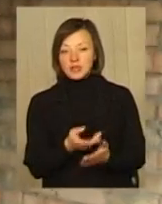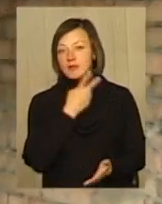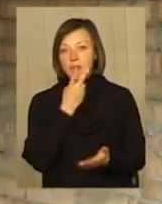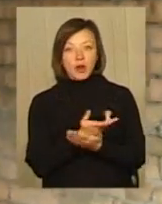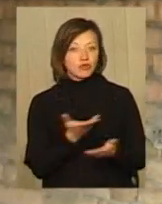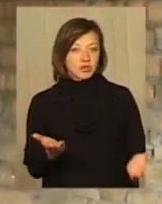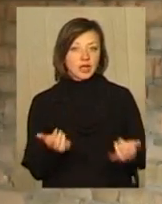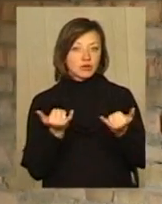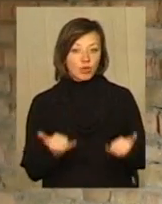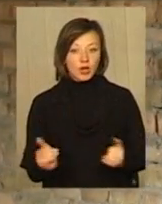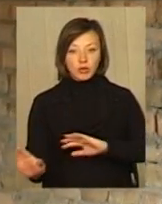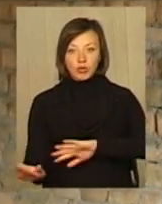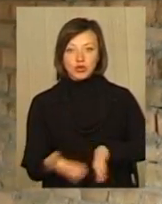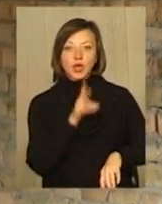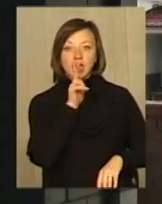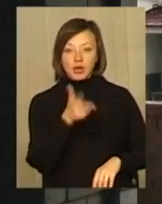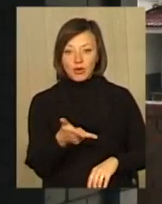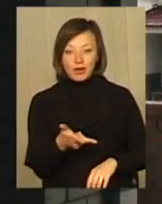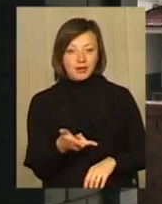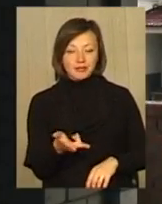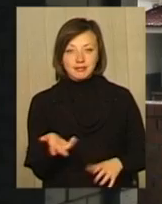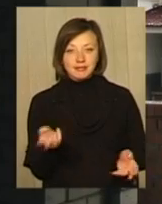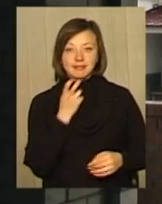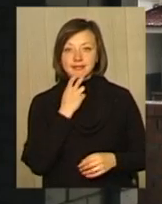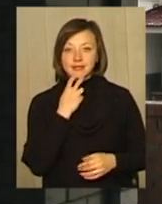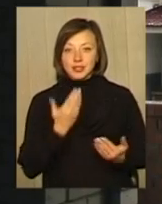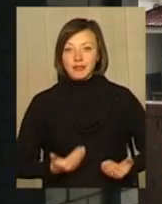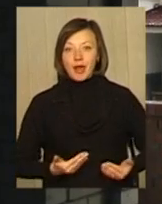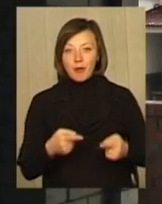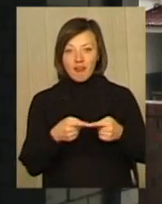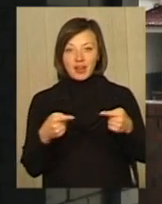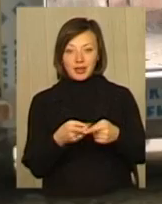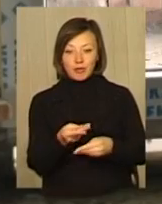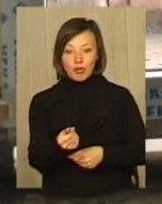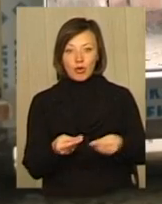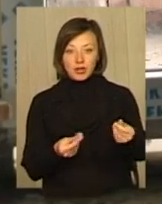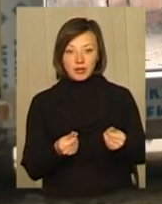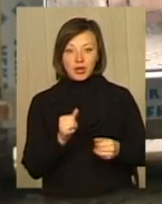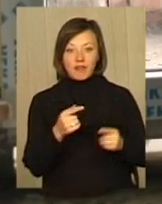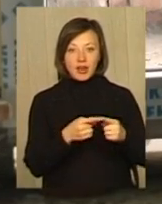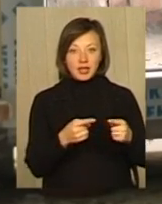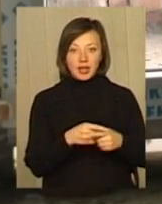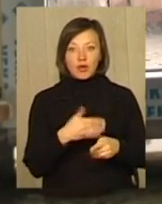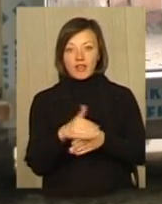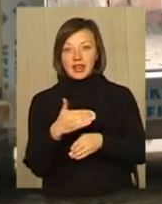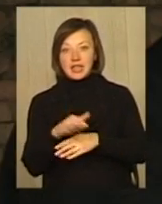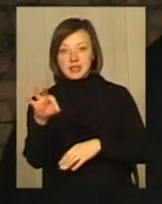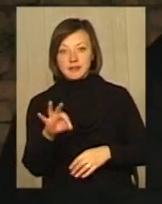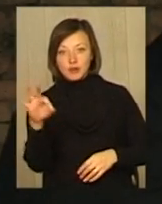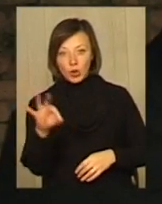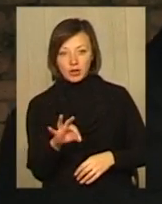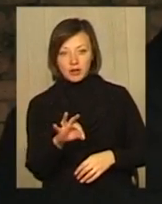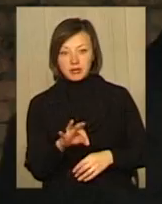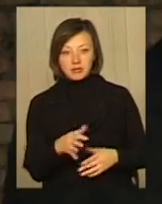бачите, на сьогодні пройшло три роки. Живемо в зйомній квартирі, платимо і за зйомну квартиру, платимо кредит з відсотками,